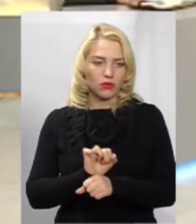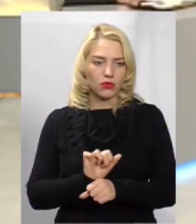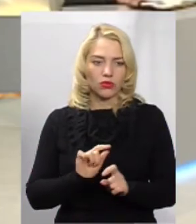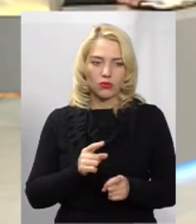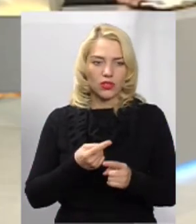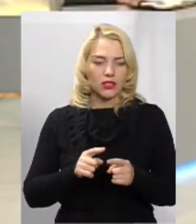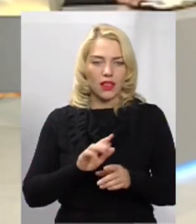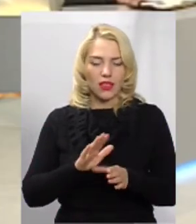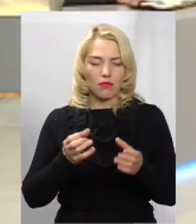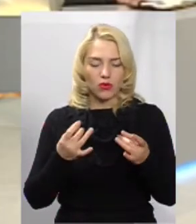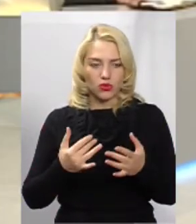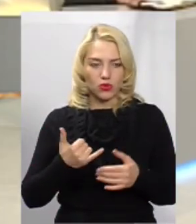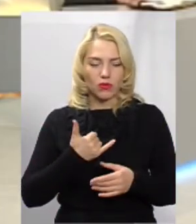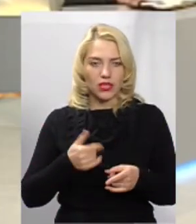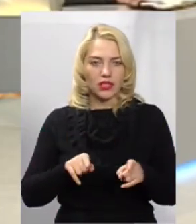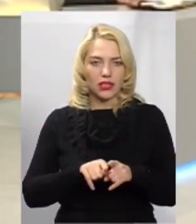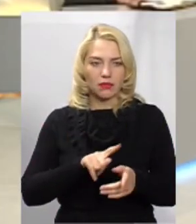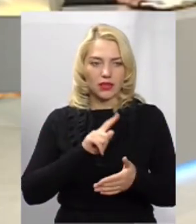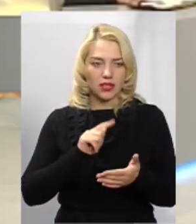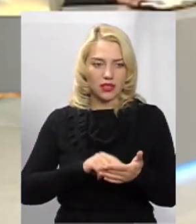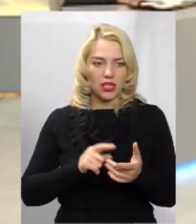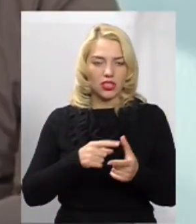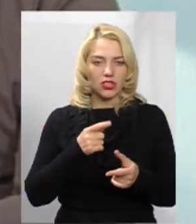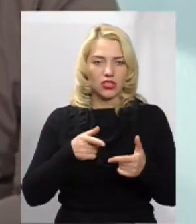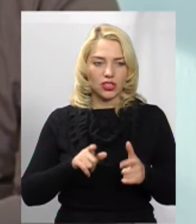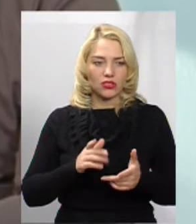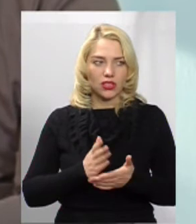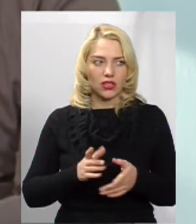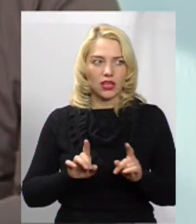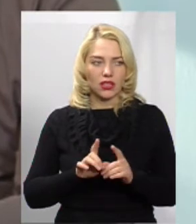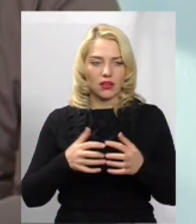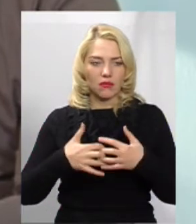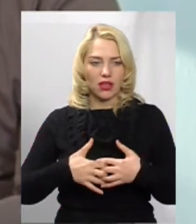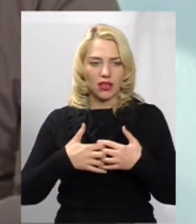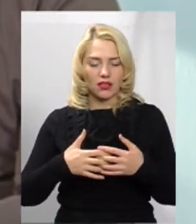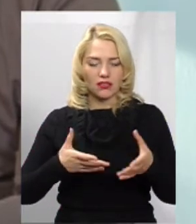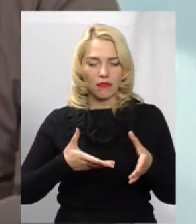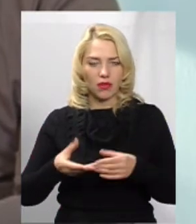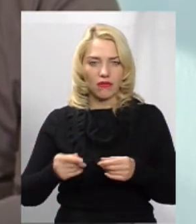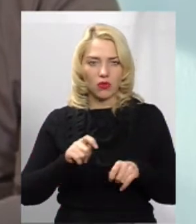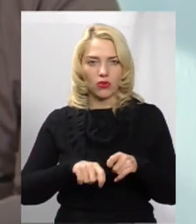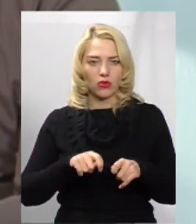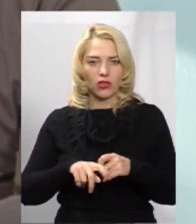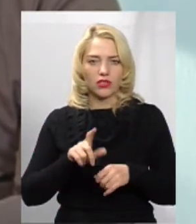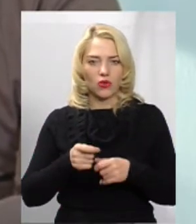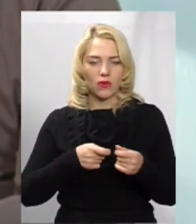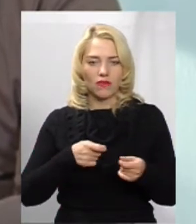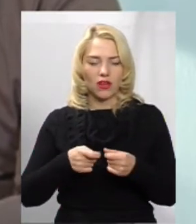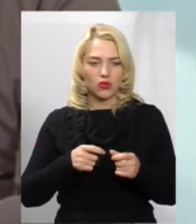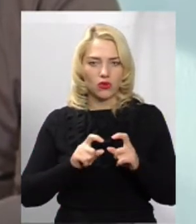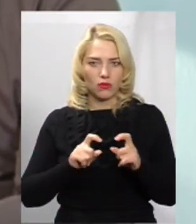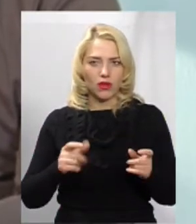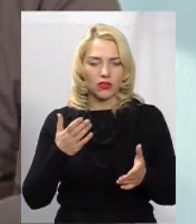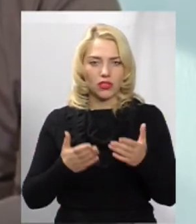Тому не просто це. У мене питання ось яке. Чи дійсно є такий механізм впливу, контролю за управляючою компанією? Наприклад, якщо